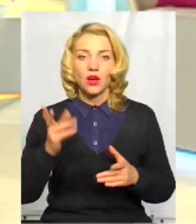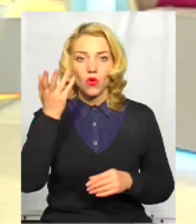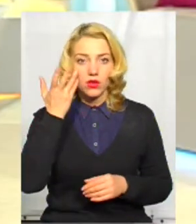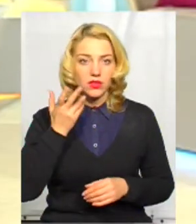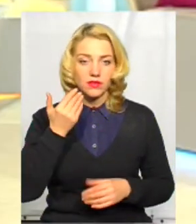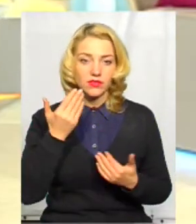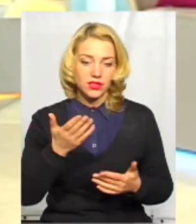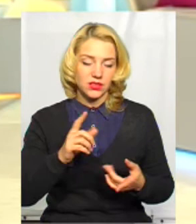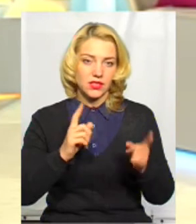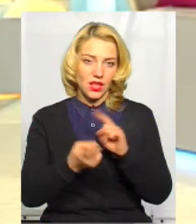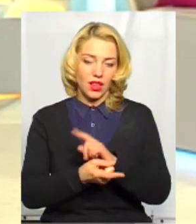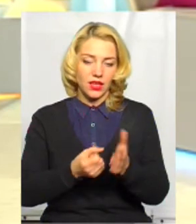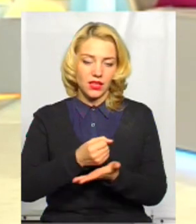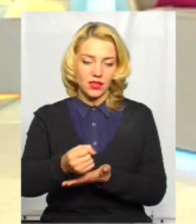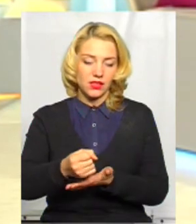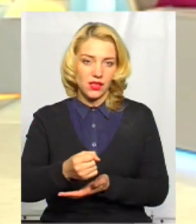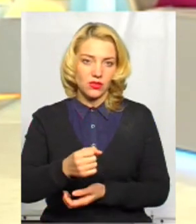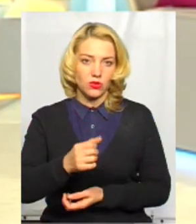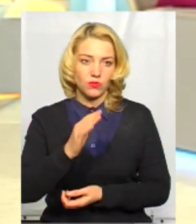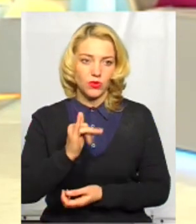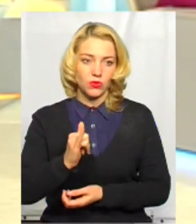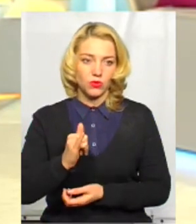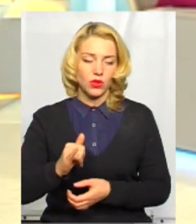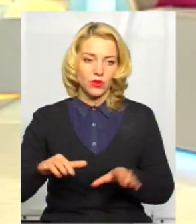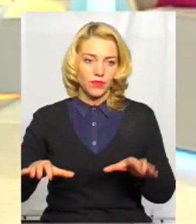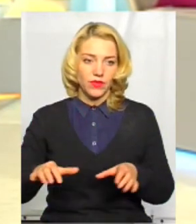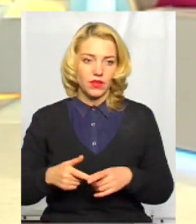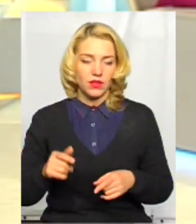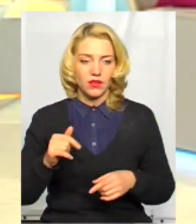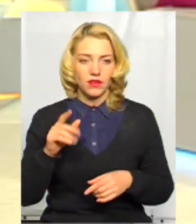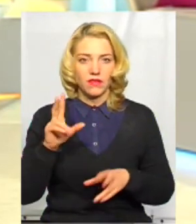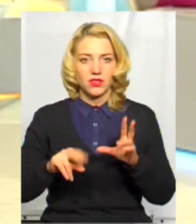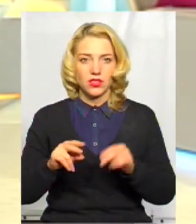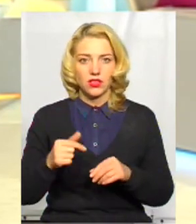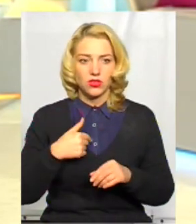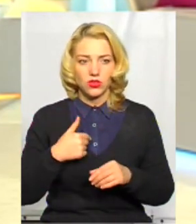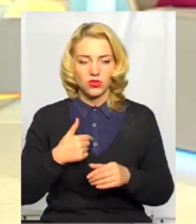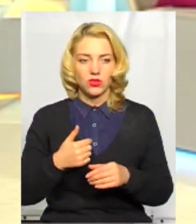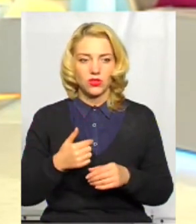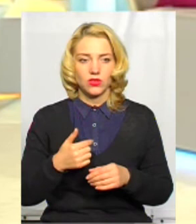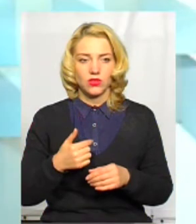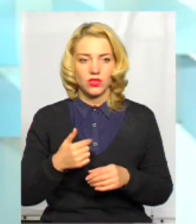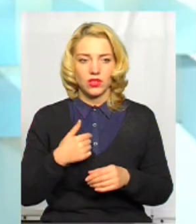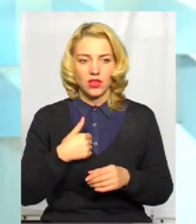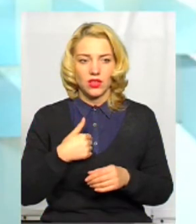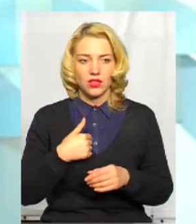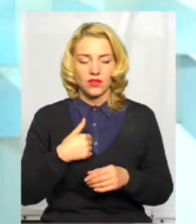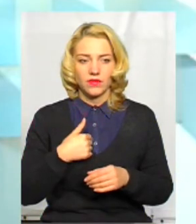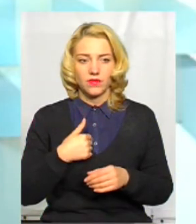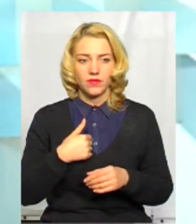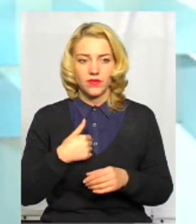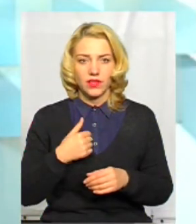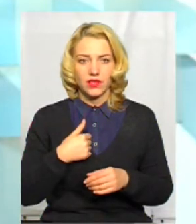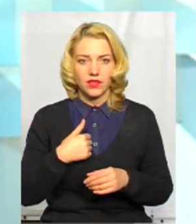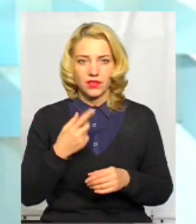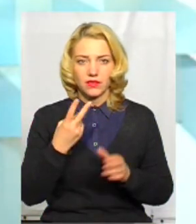ви стали кандидатом-претендентом? Ну, можна вважати офіційно, що я став кандидатом-претендентом після того, як мене погодив уряд.